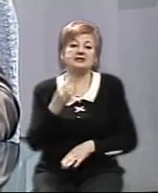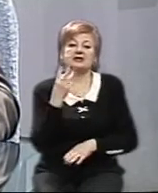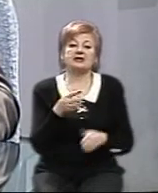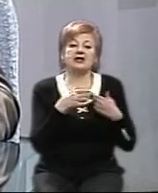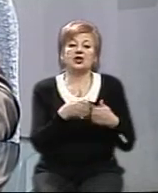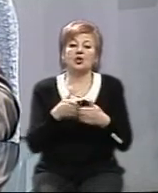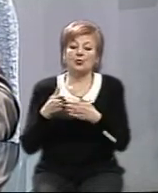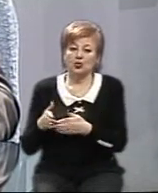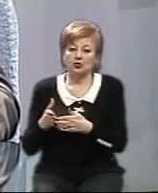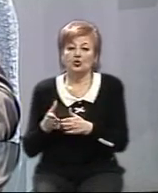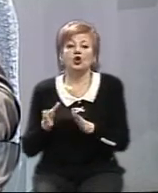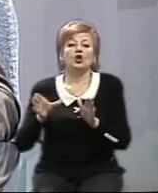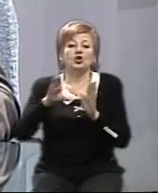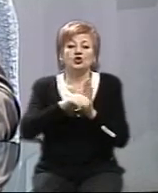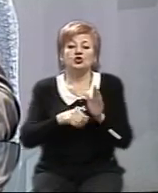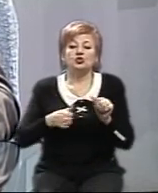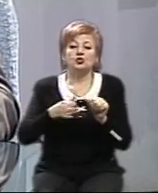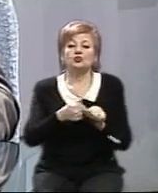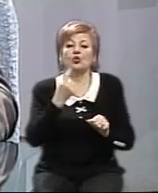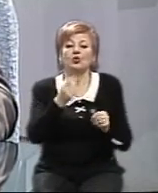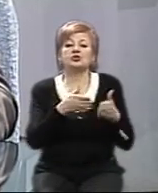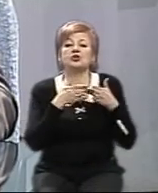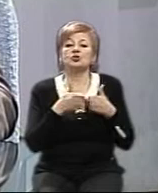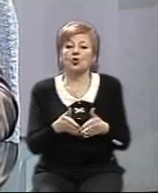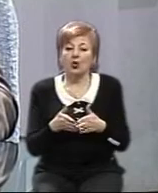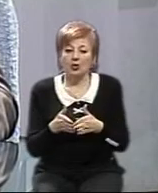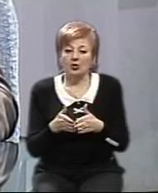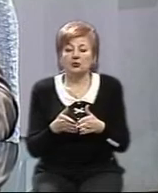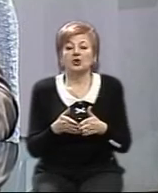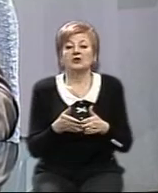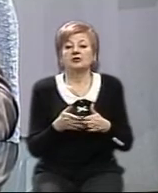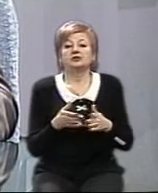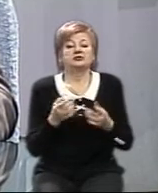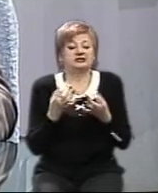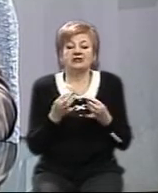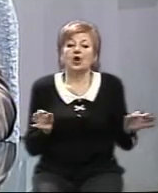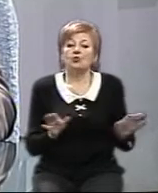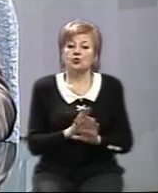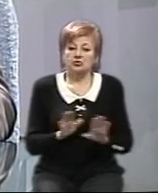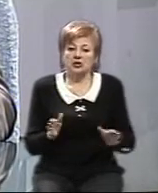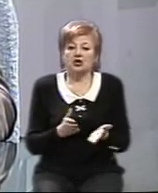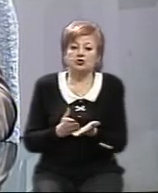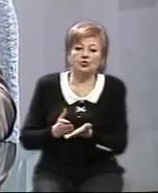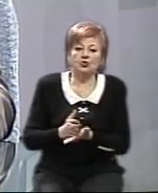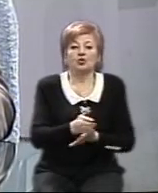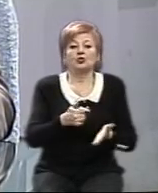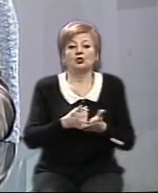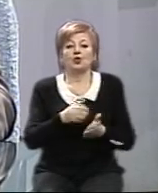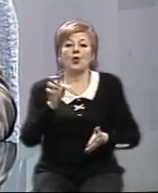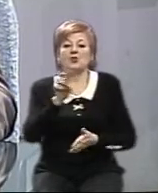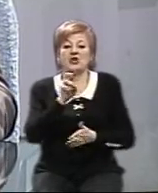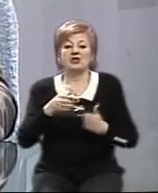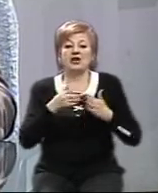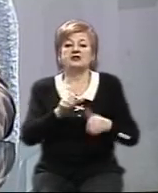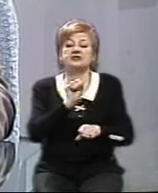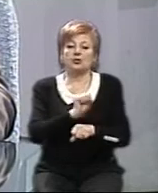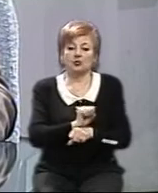ще до них долучилося, ще один корабель долучився у черзі. Їх наразі досі не пропускають, вони прямують до Бердянського порту. Давайте послухаємо